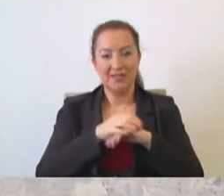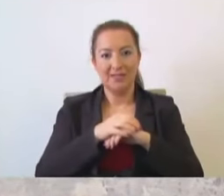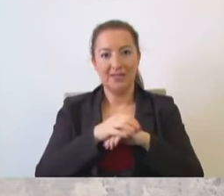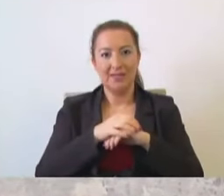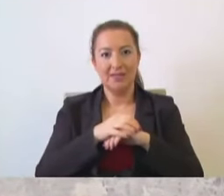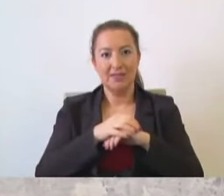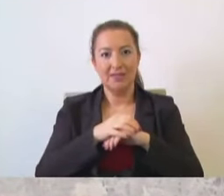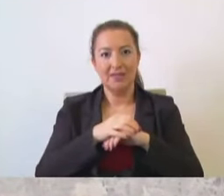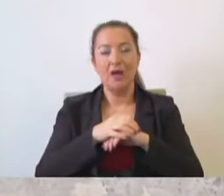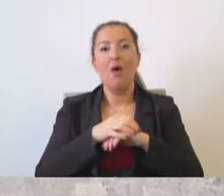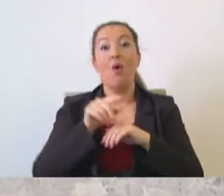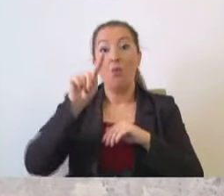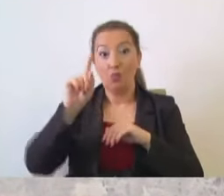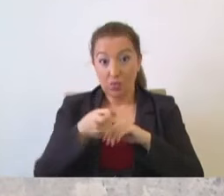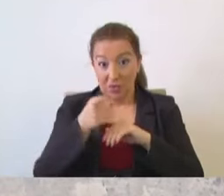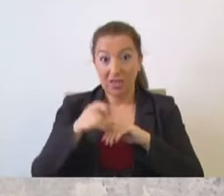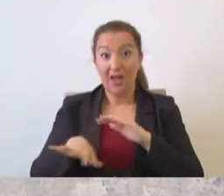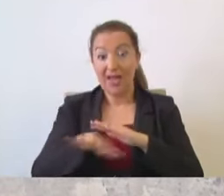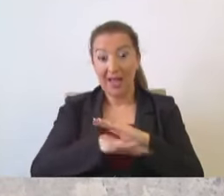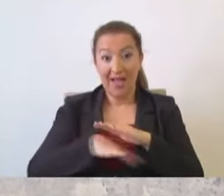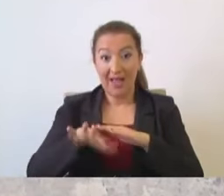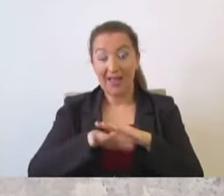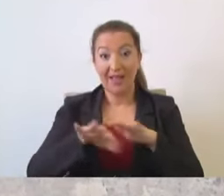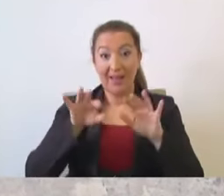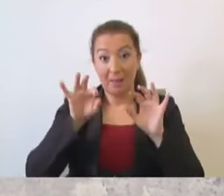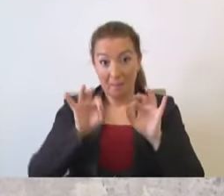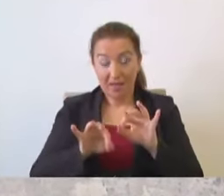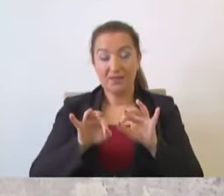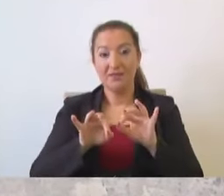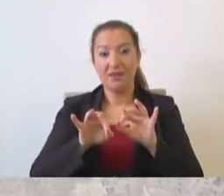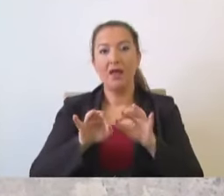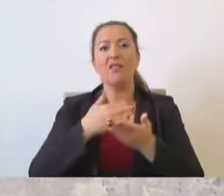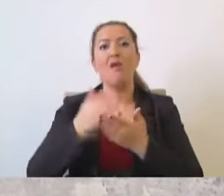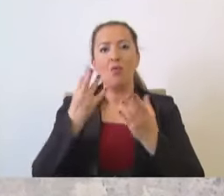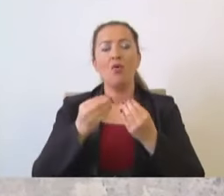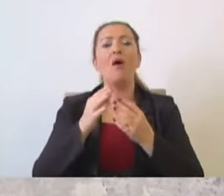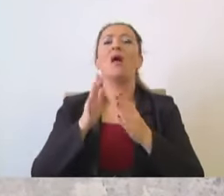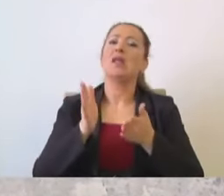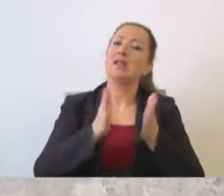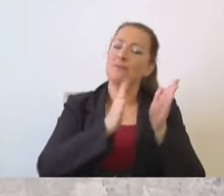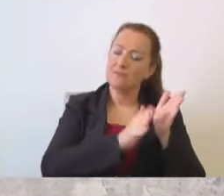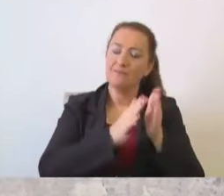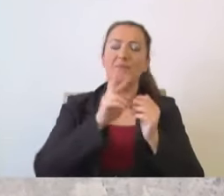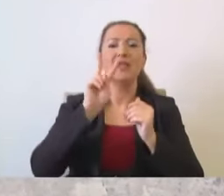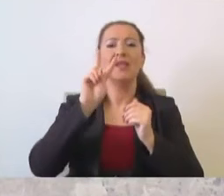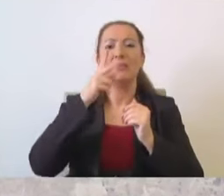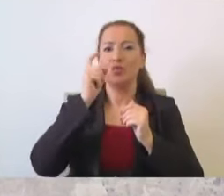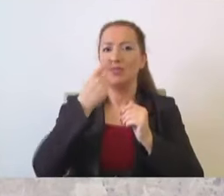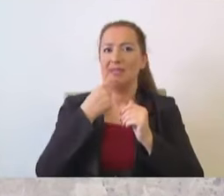Bulsalar atılan temeli herhalde metroyu devam ettirecekler. Geçtim. Yıl 2009.